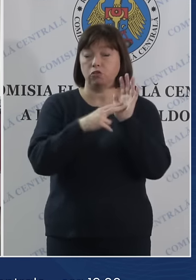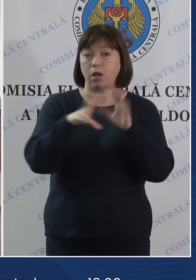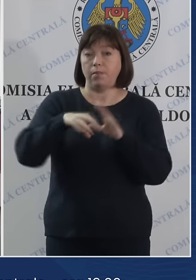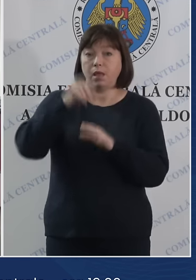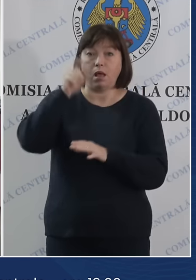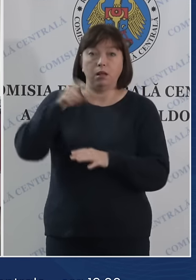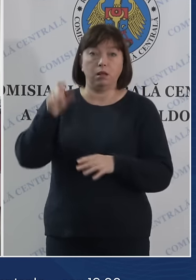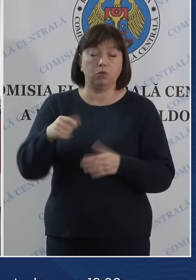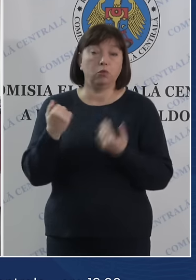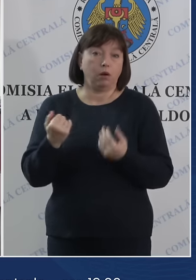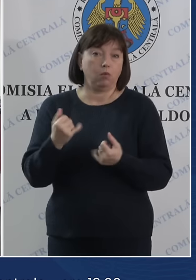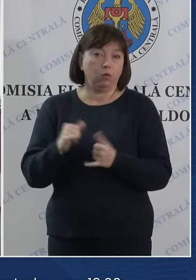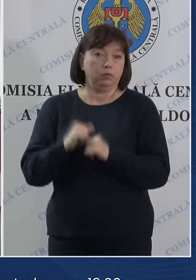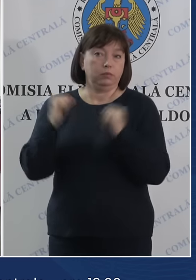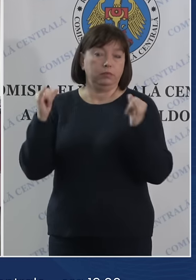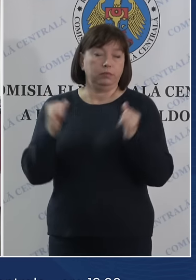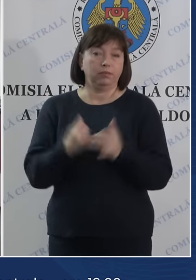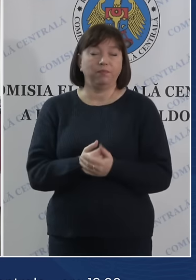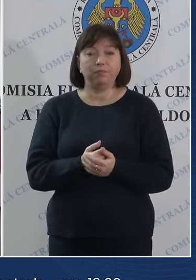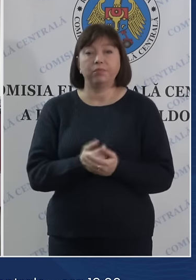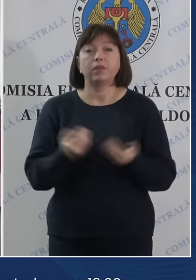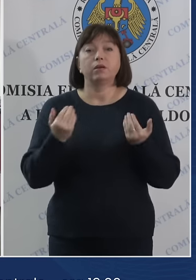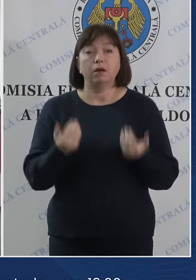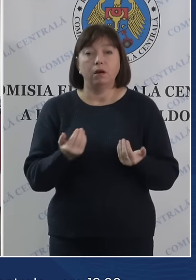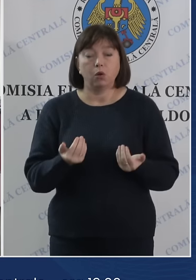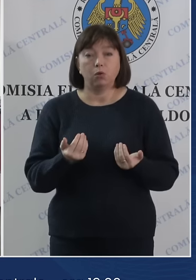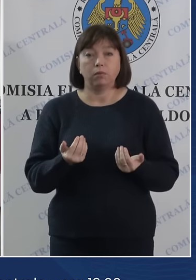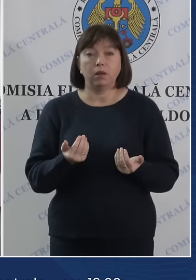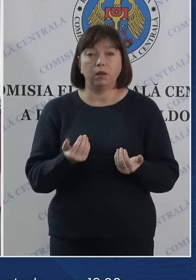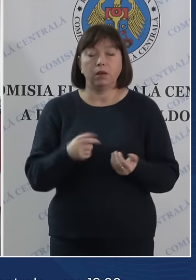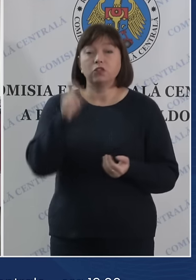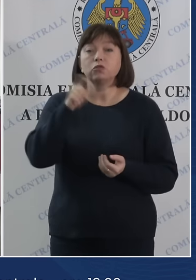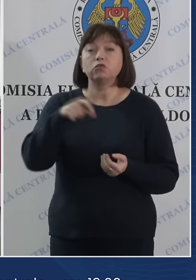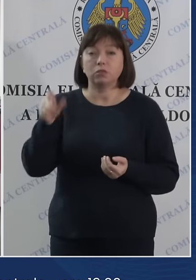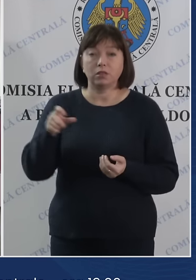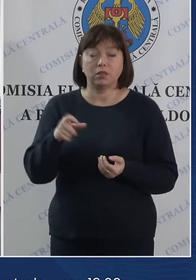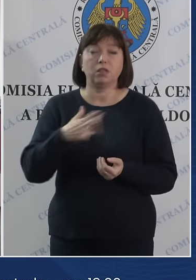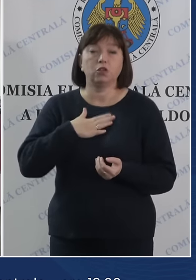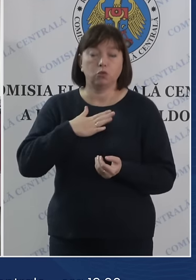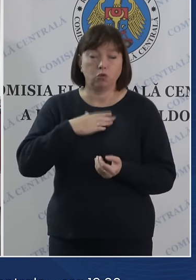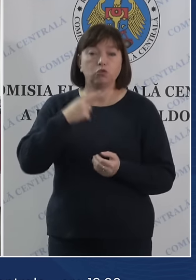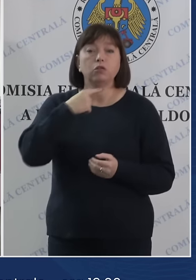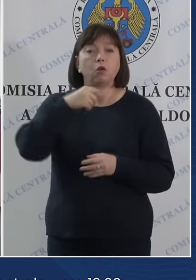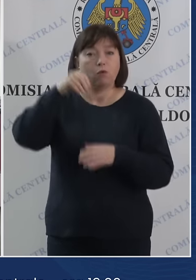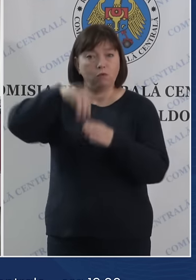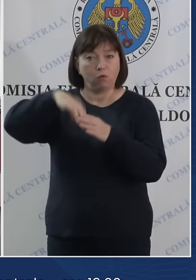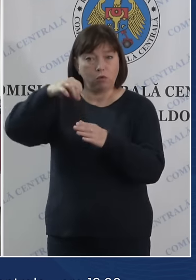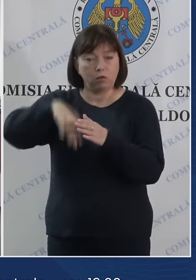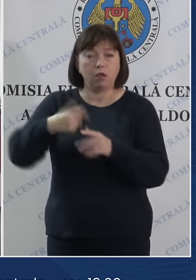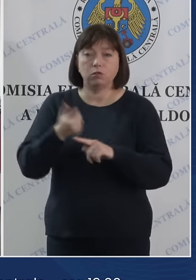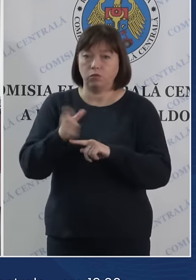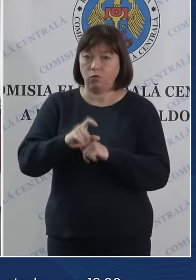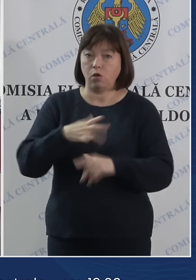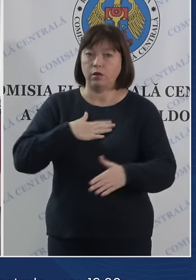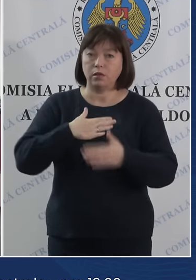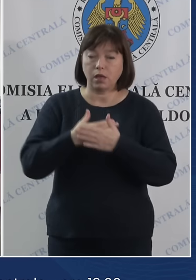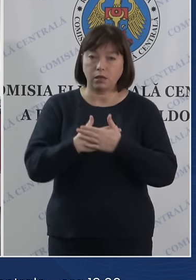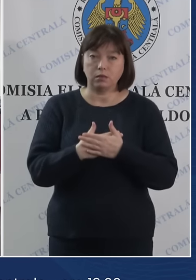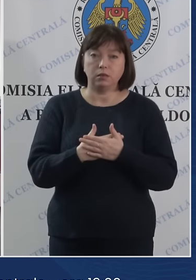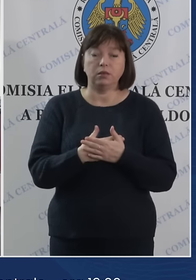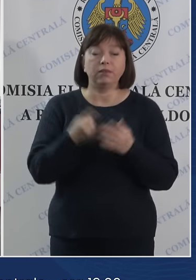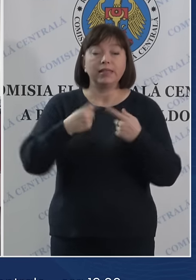La momentul de față, cetățenii noștri votează activ în